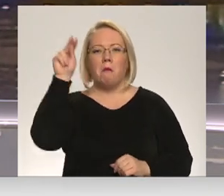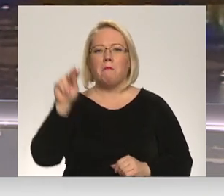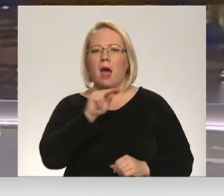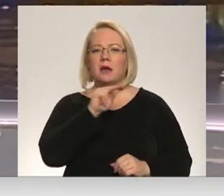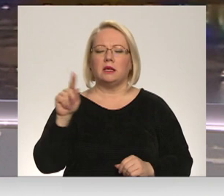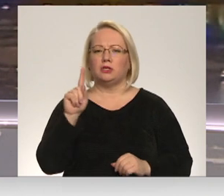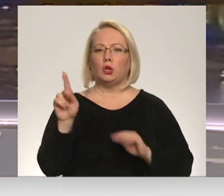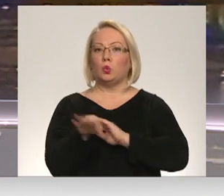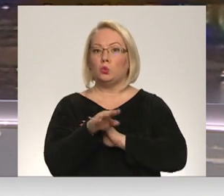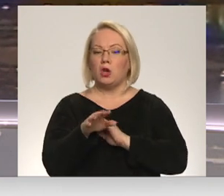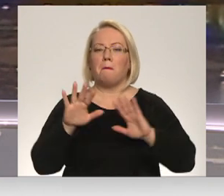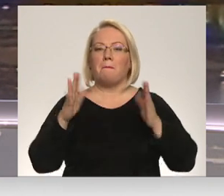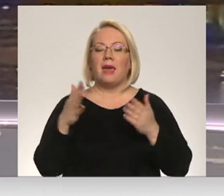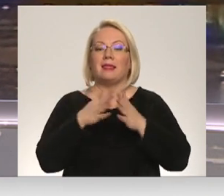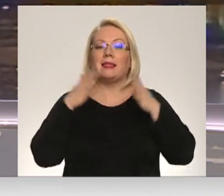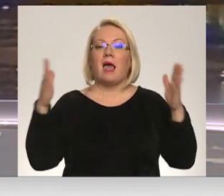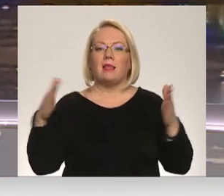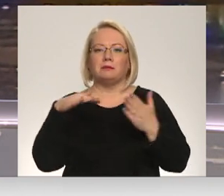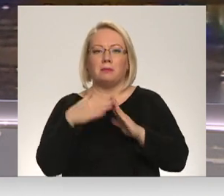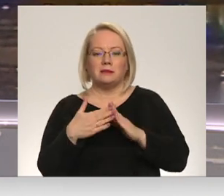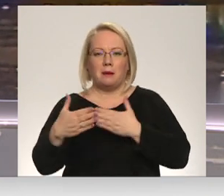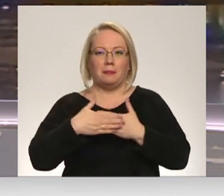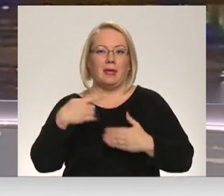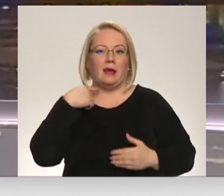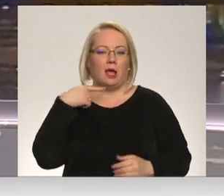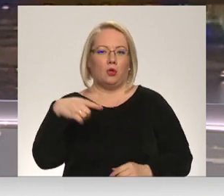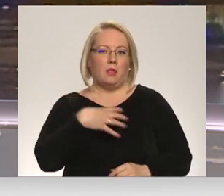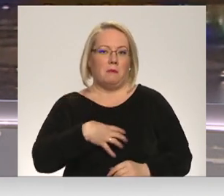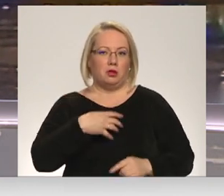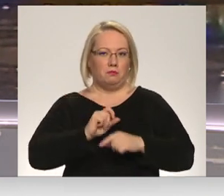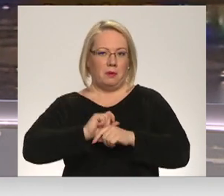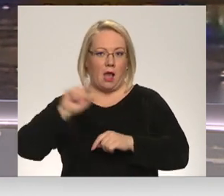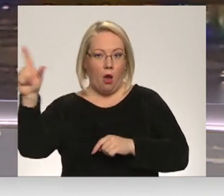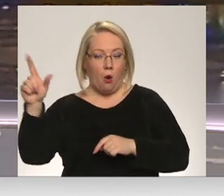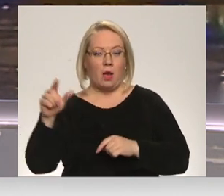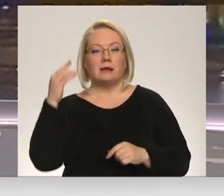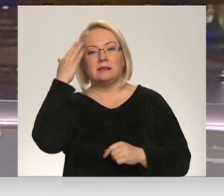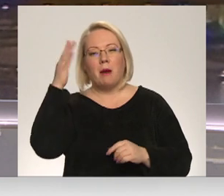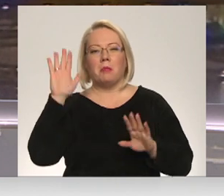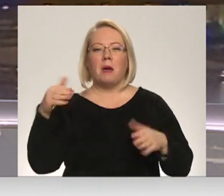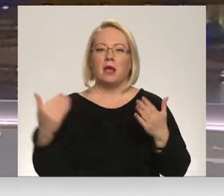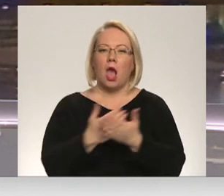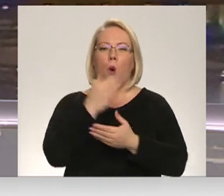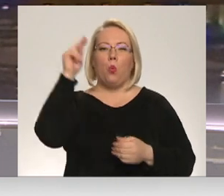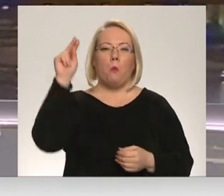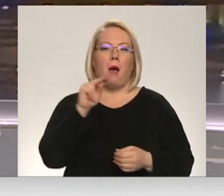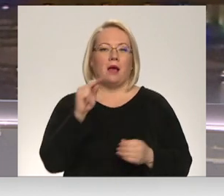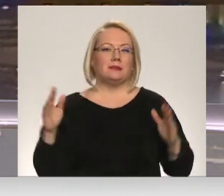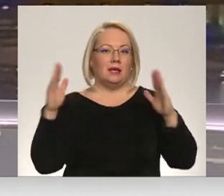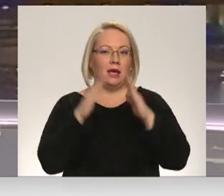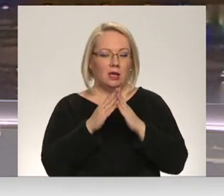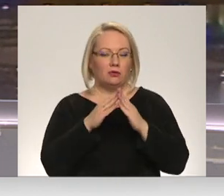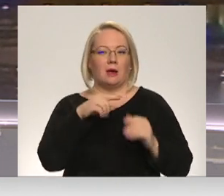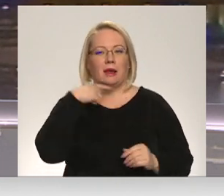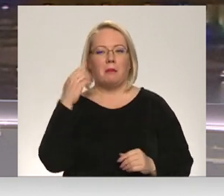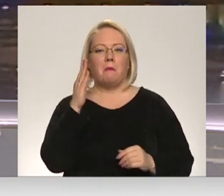arvien tukšākas, bet lielajās pilsētās un pierīgā to nepieciešamība pieauga. Sapni par jaunu baznīcu sākusi lolot